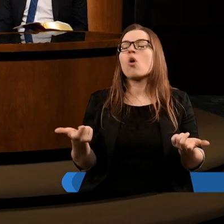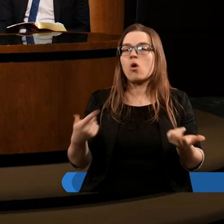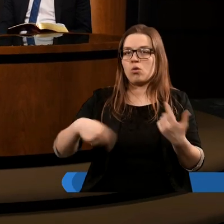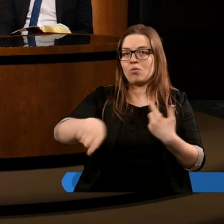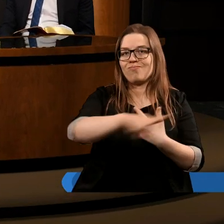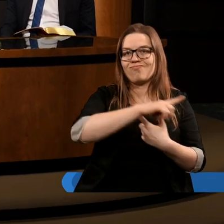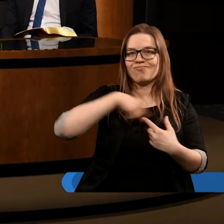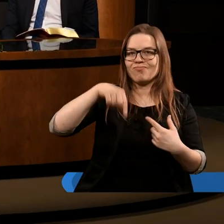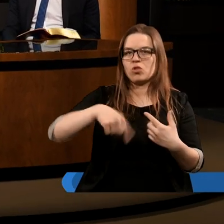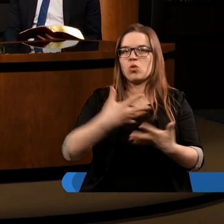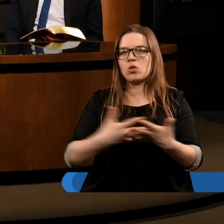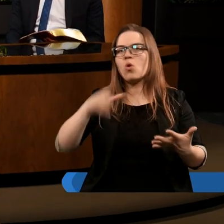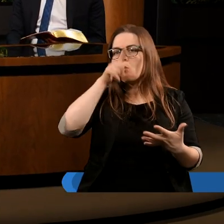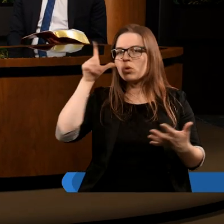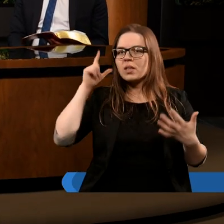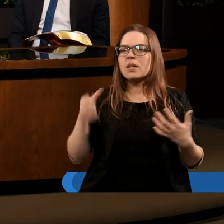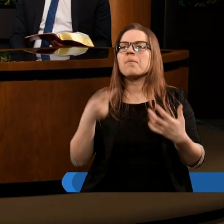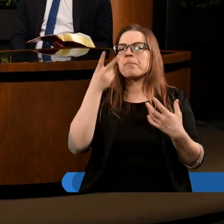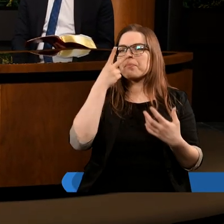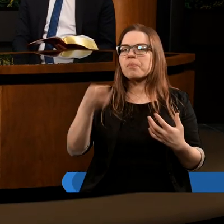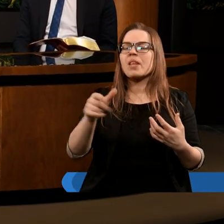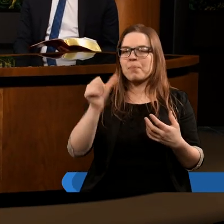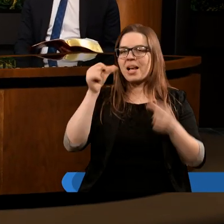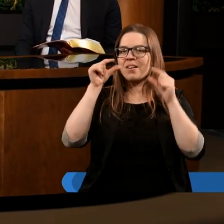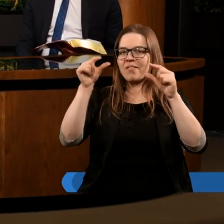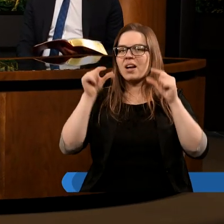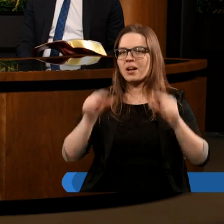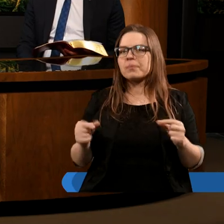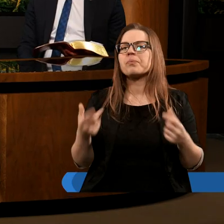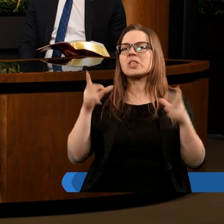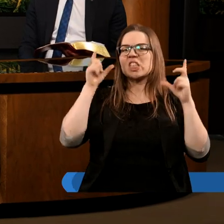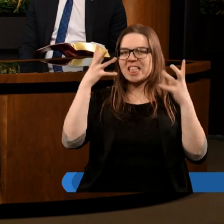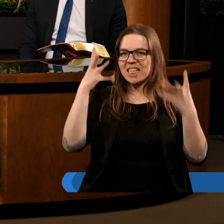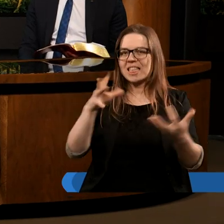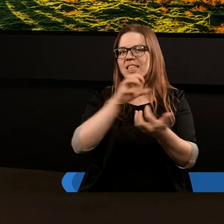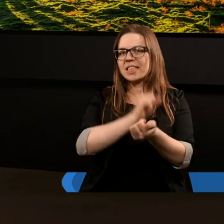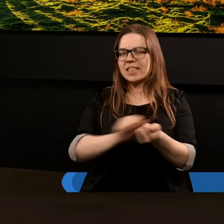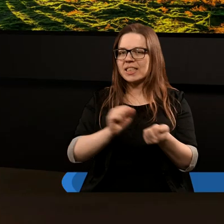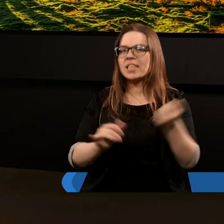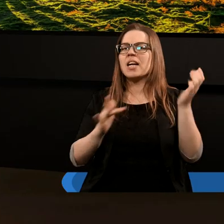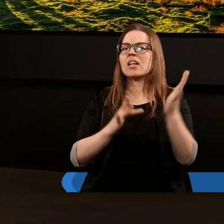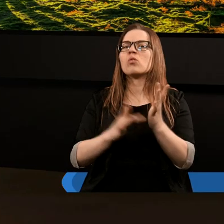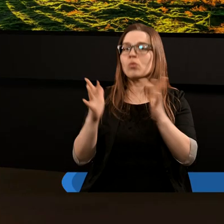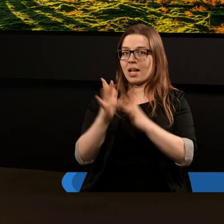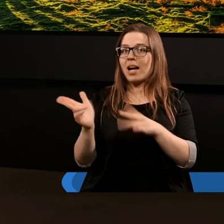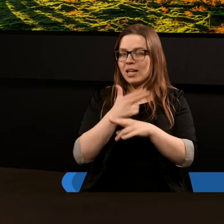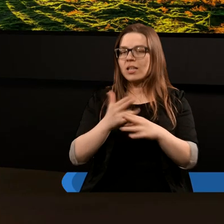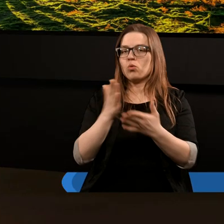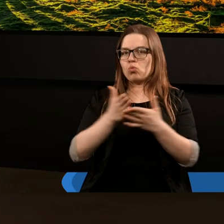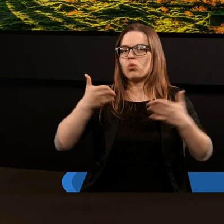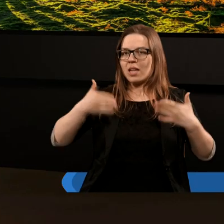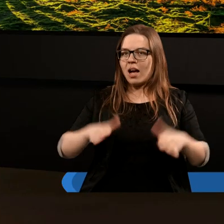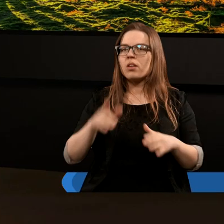to ludzie. Gdy patrzyliśmy na ten pierwszy fragment, w którym szatan chciał zniszczyć Jezusa, kiedy się narodził,